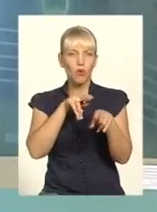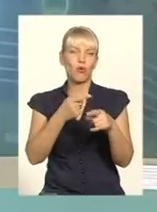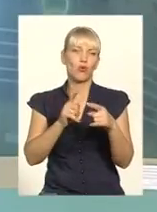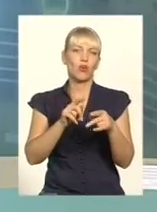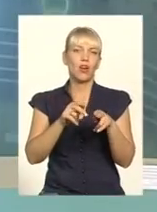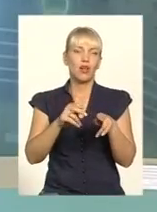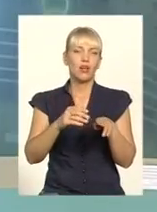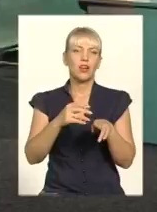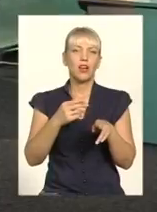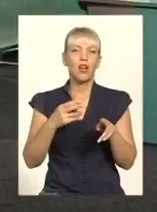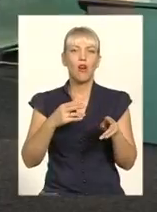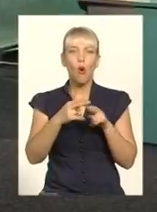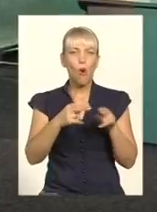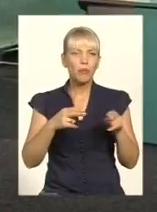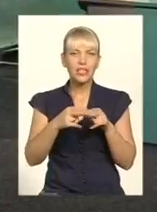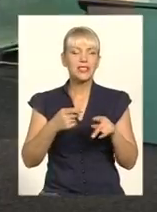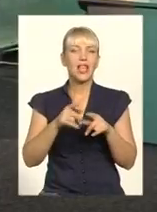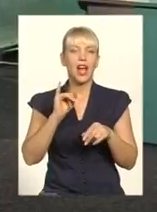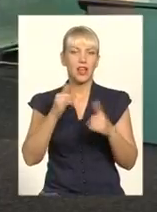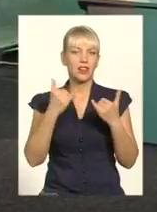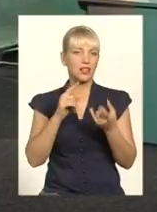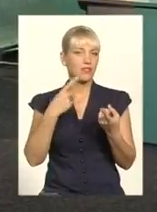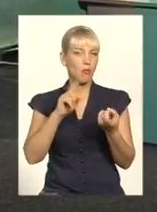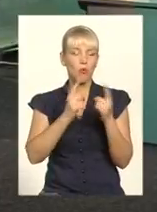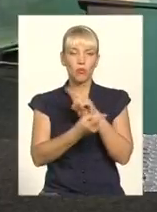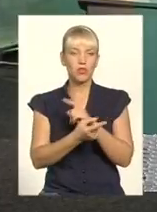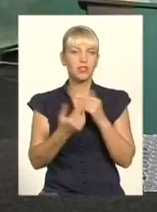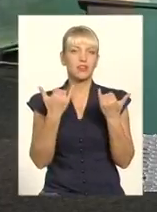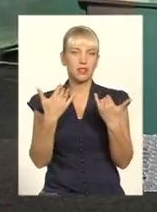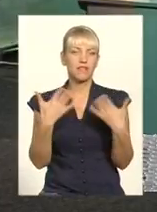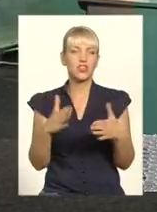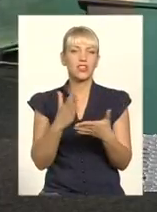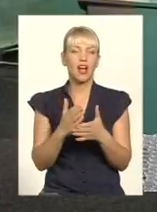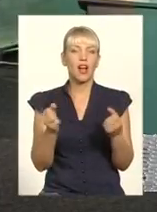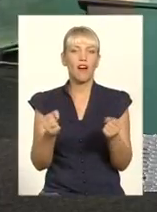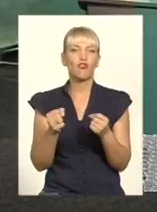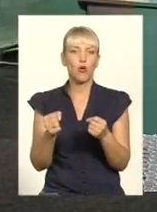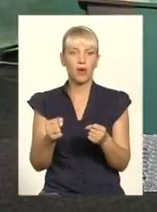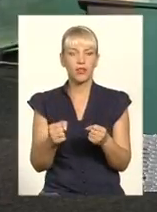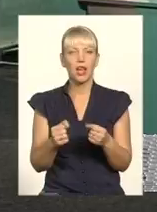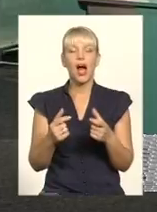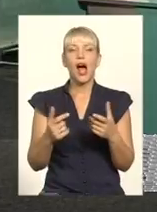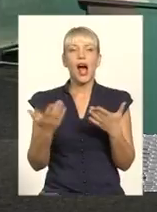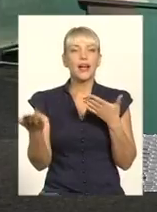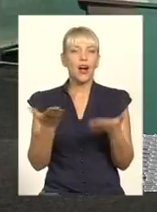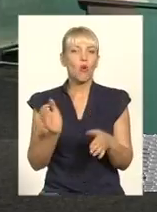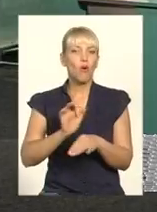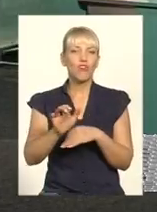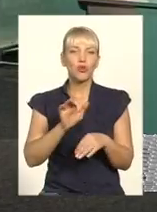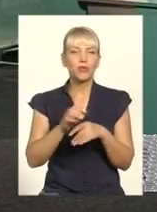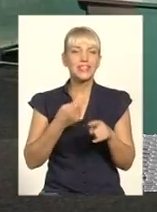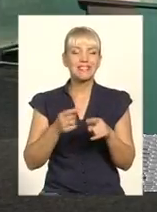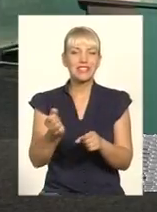мисливської зброї. Нині трошки формат зброї міняється. Чи можемо ми сказати вітчизняного чи іноземного виробництва? Чи поки що,